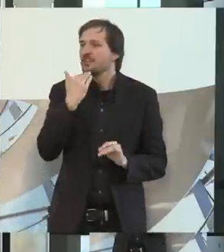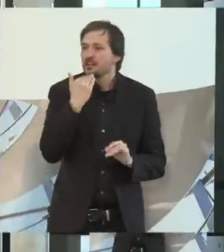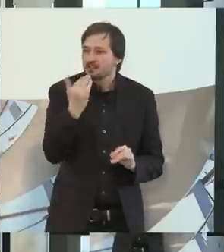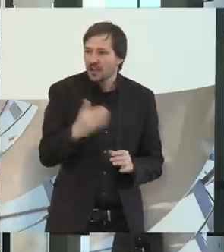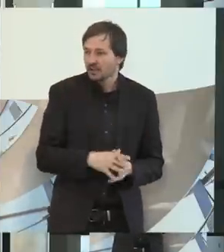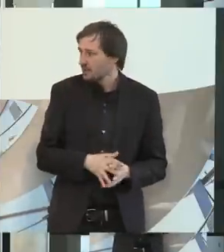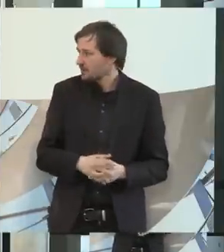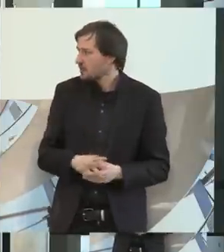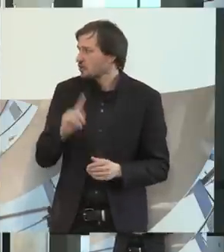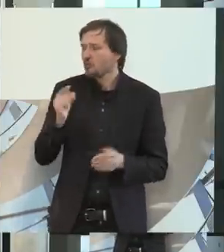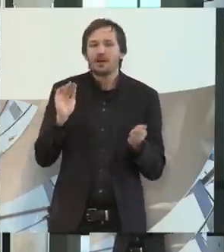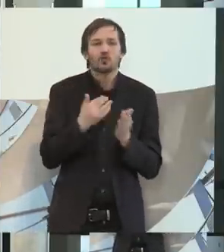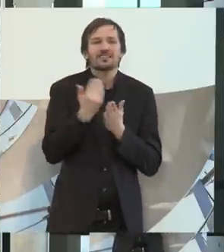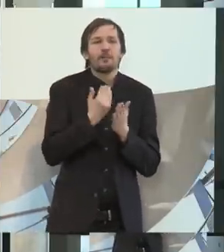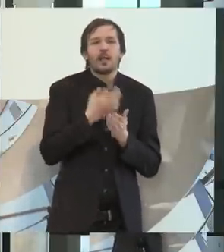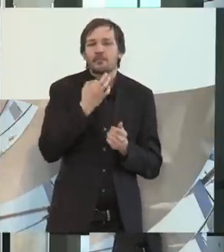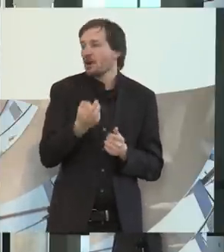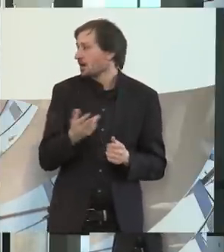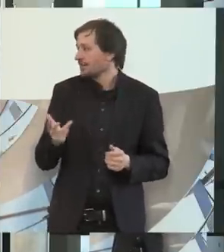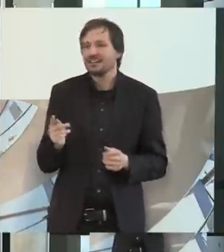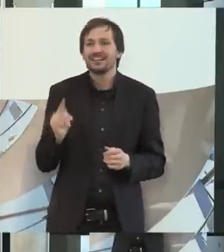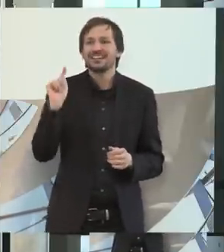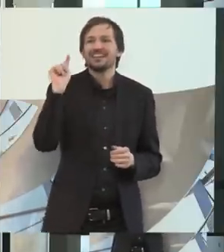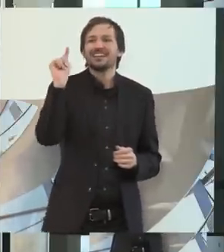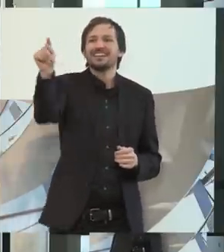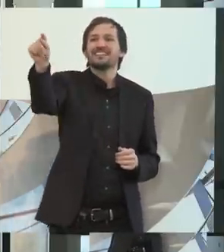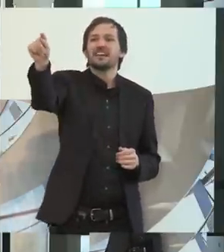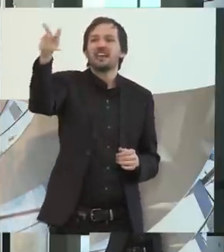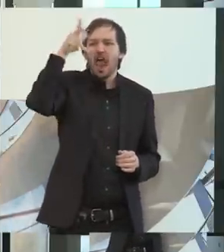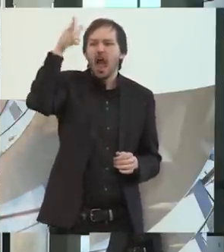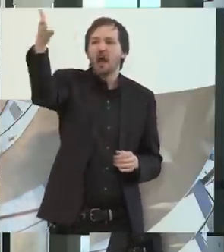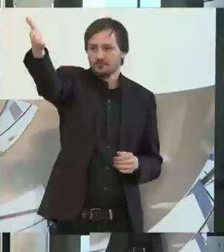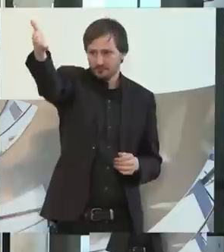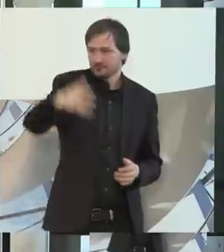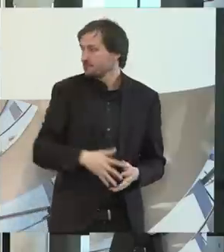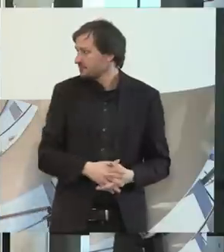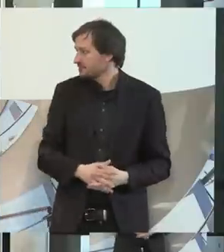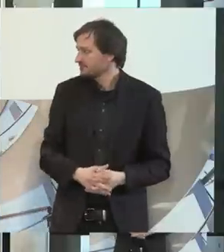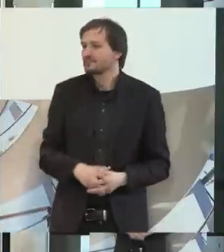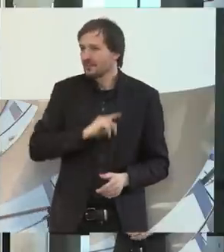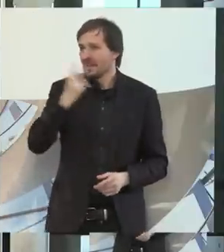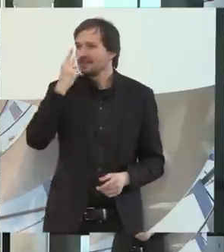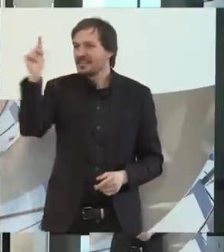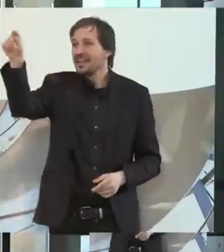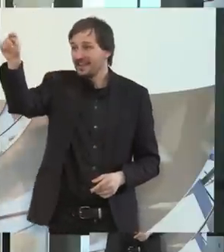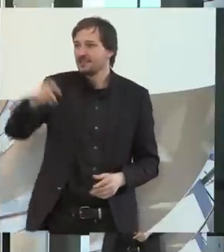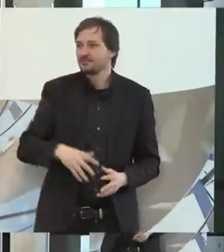Fragen noch sammeln wollen, aber gerne. Der Herr hinter Ihnen, zwei Reihen weiter hinten. Ich habe Sie da hinten gesehen.